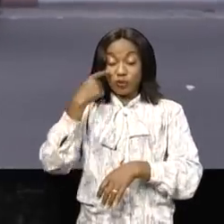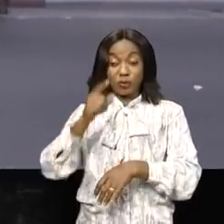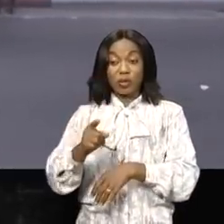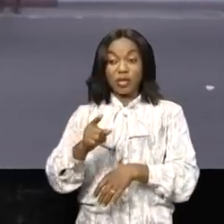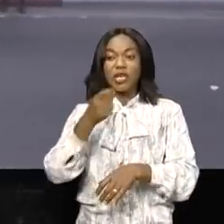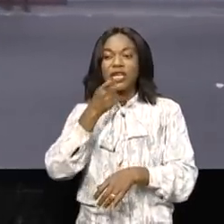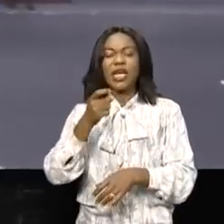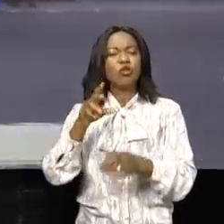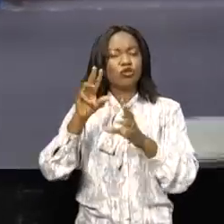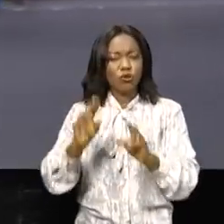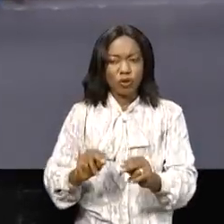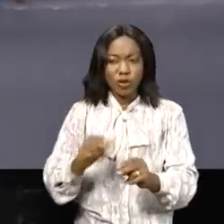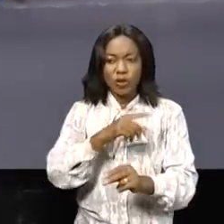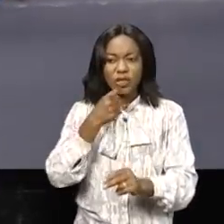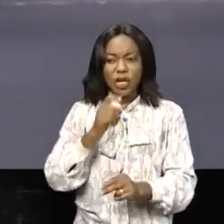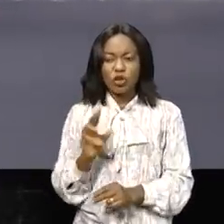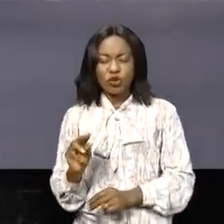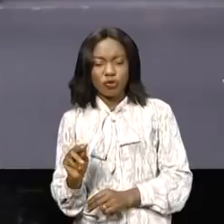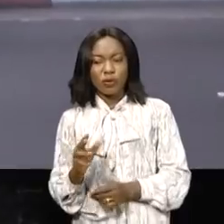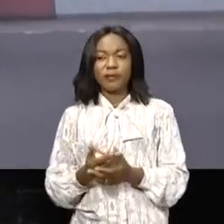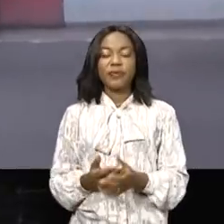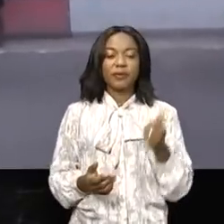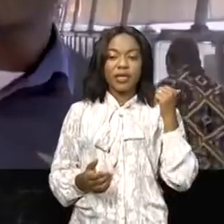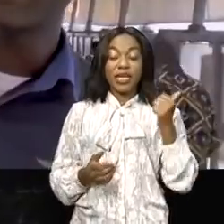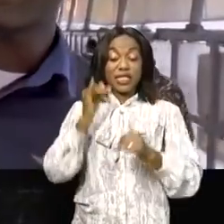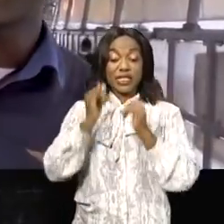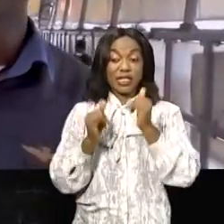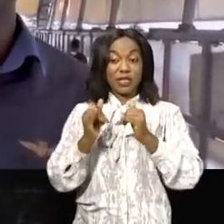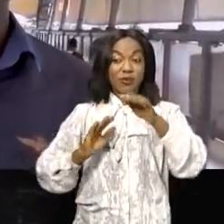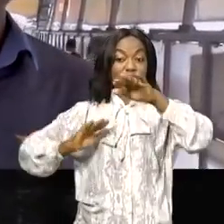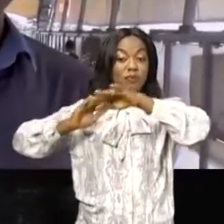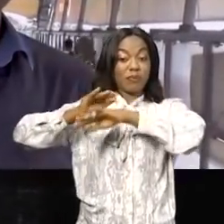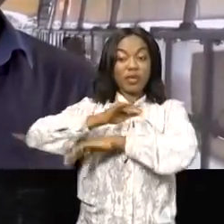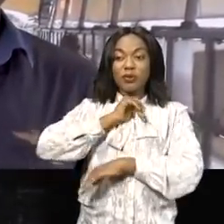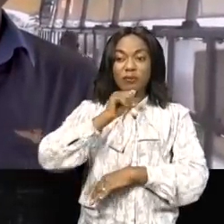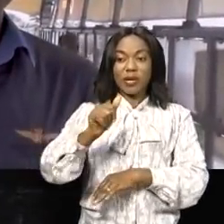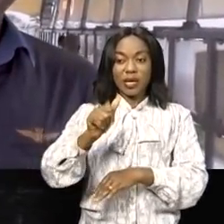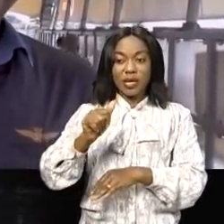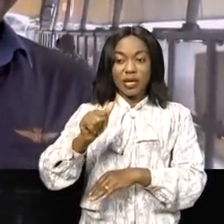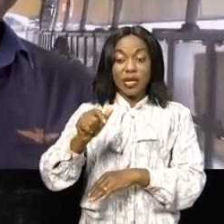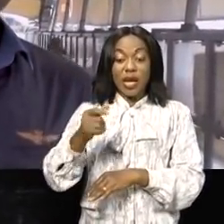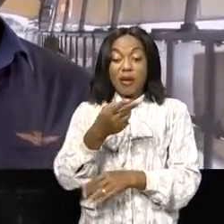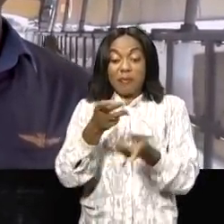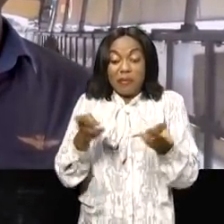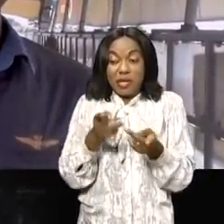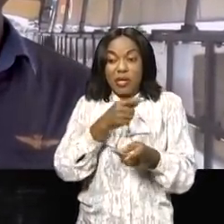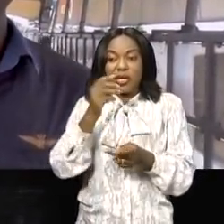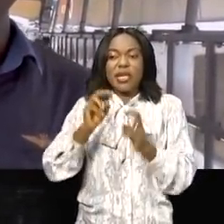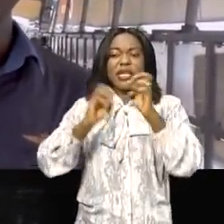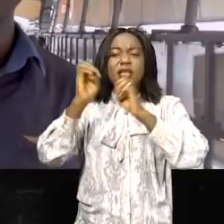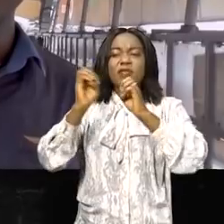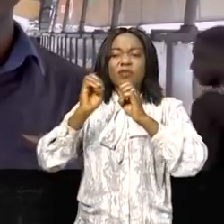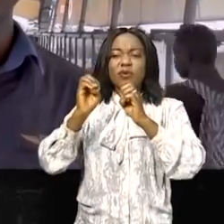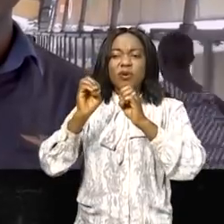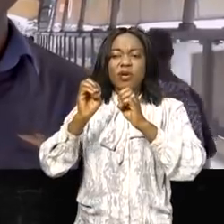de prétextes pour justifier leur agissement. Si nous ne passons pas aux passerelles, c'est par rapport à son niveau. Elle